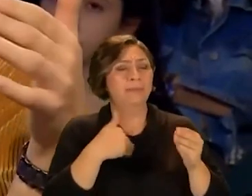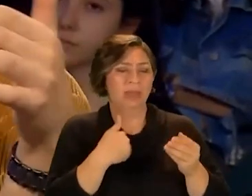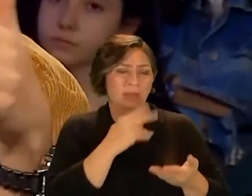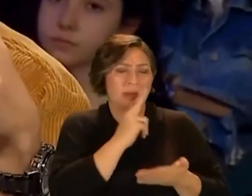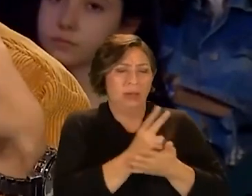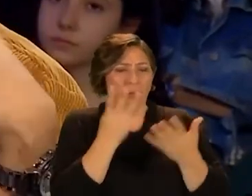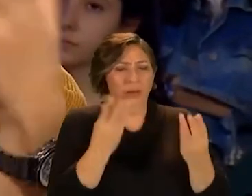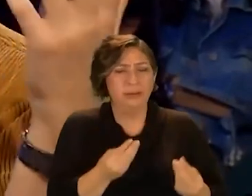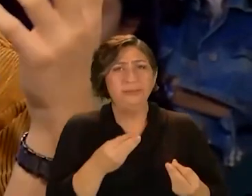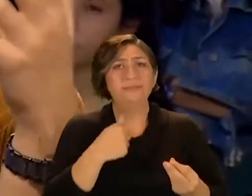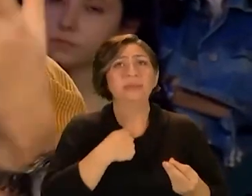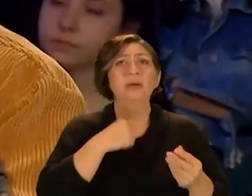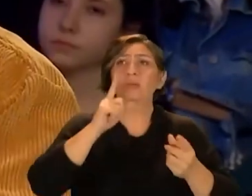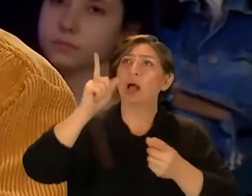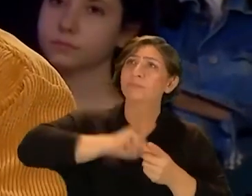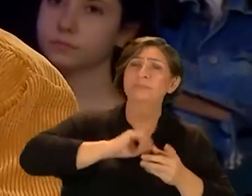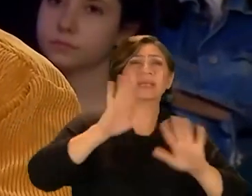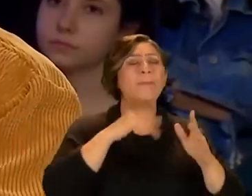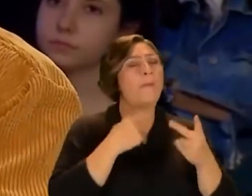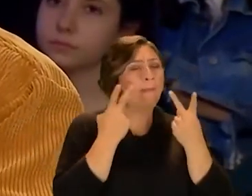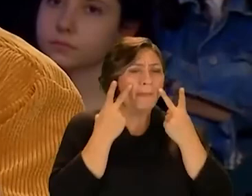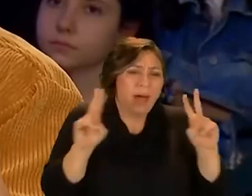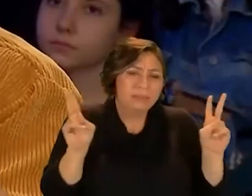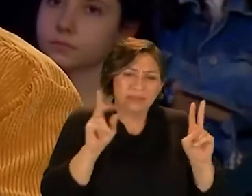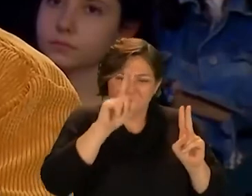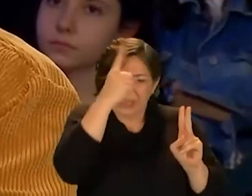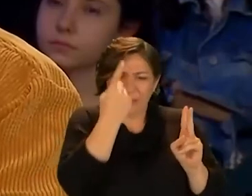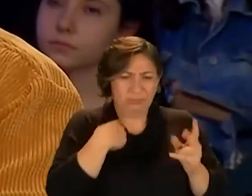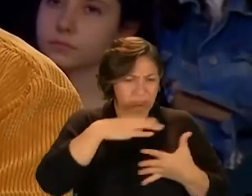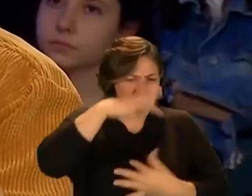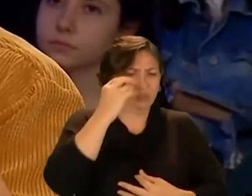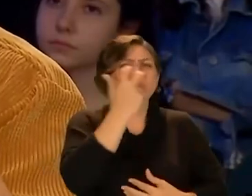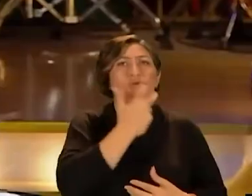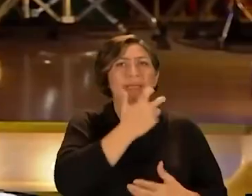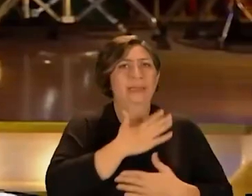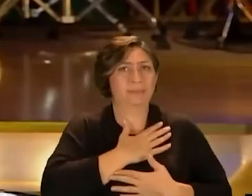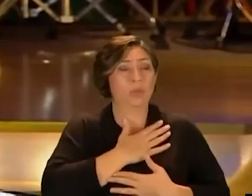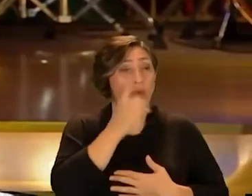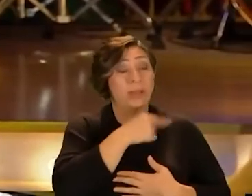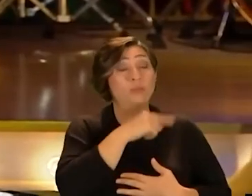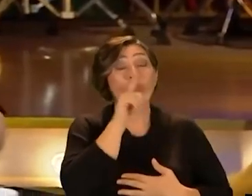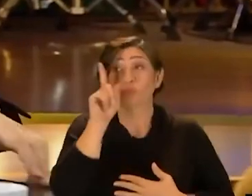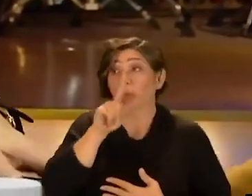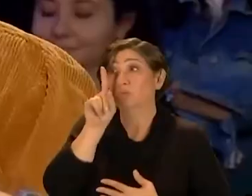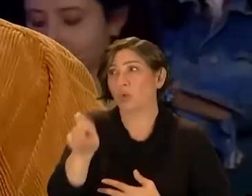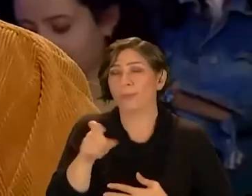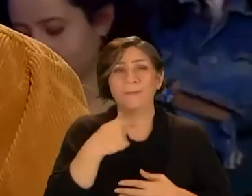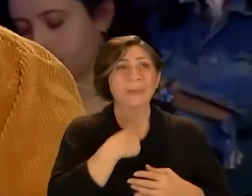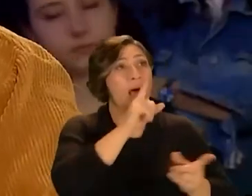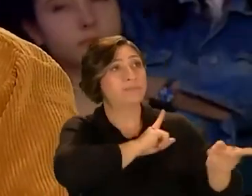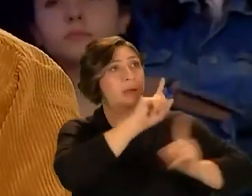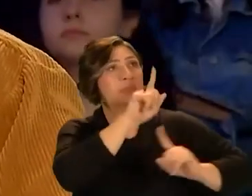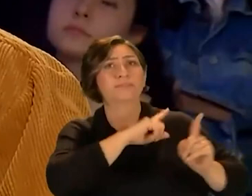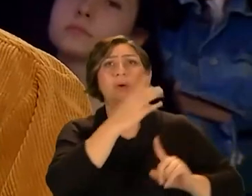Benim kararımla oluyor Yani işte beni yöneten kimse yok bağımsız bir müzisyenim En önemlisi o zaten bu yüzden sordum soruyu Evet yani beni